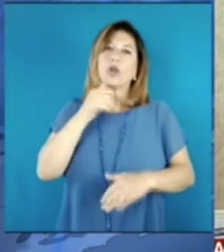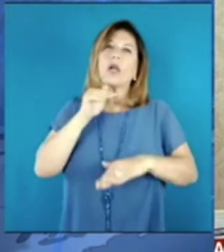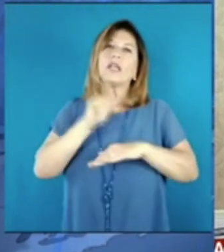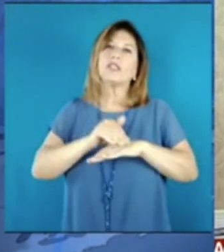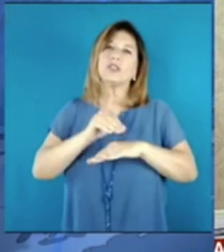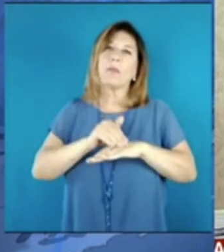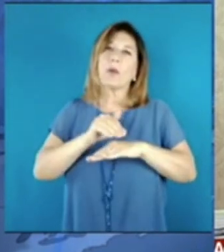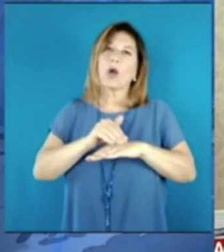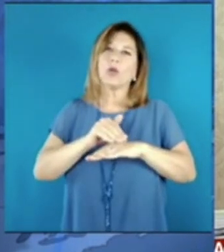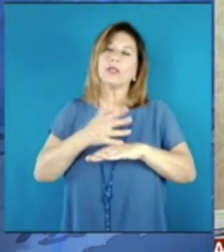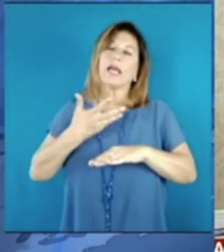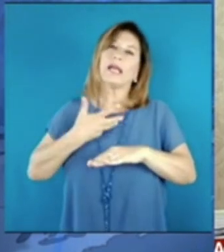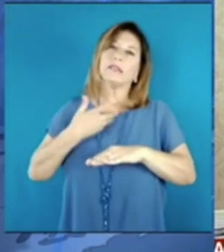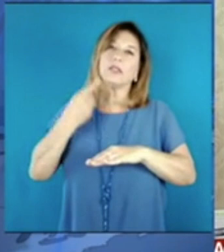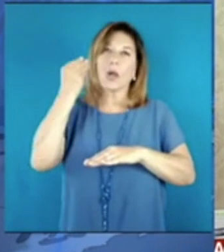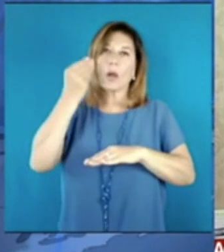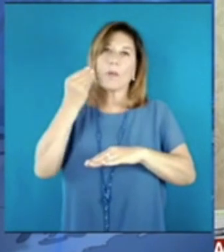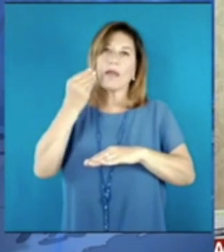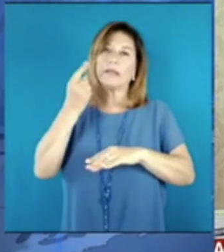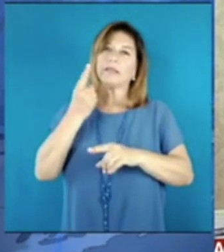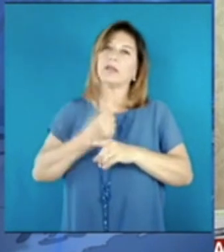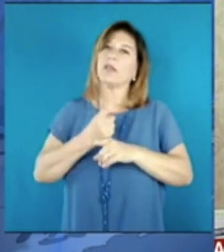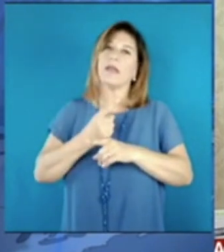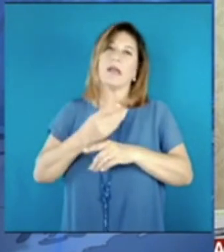secondo me sono assolutamente da condannare.